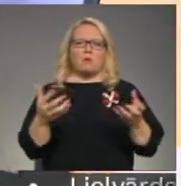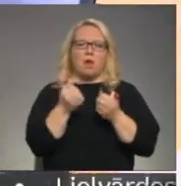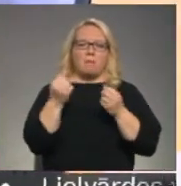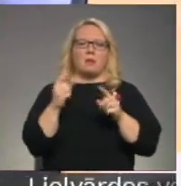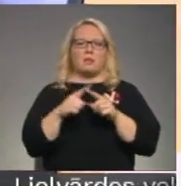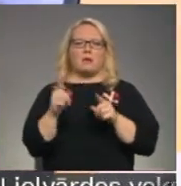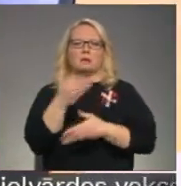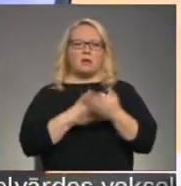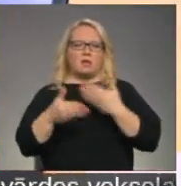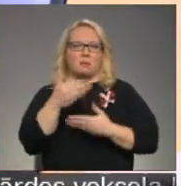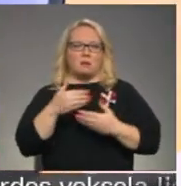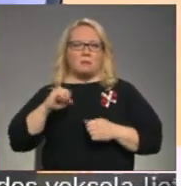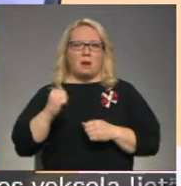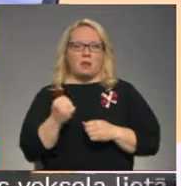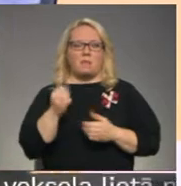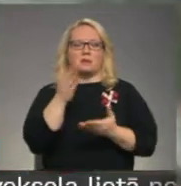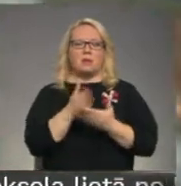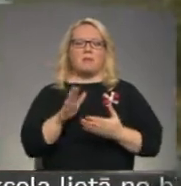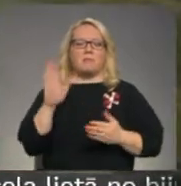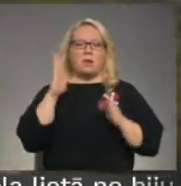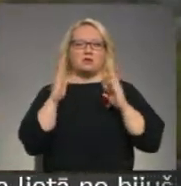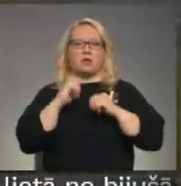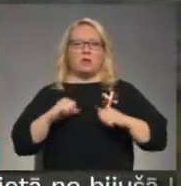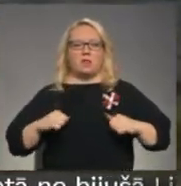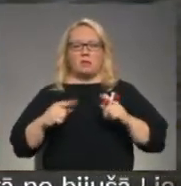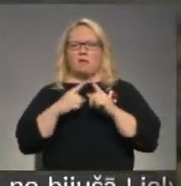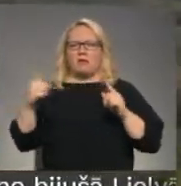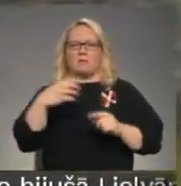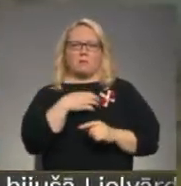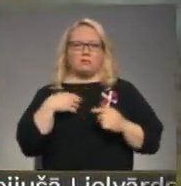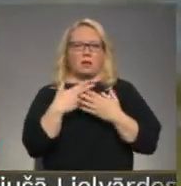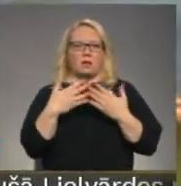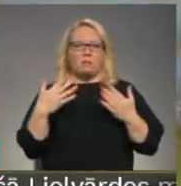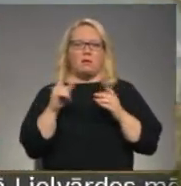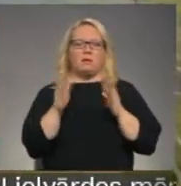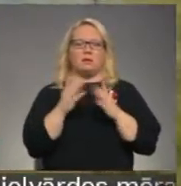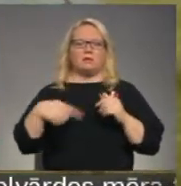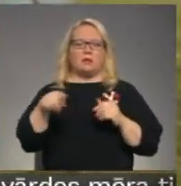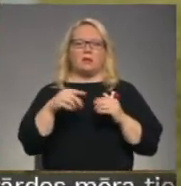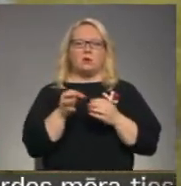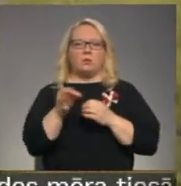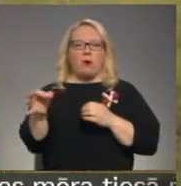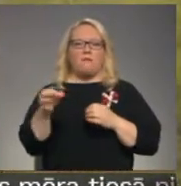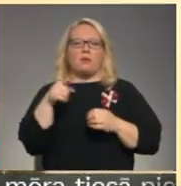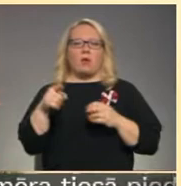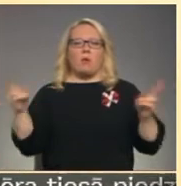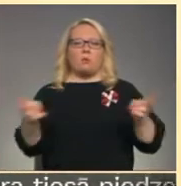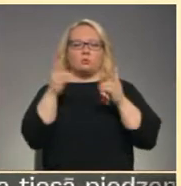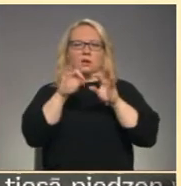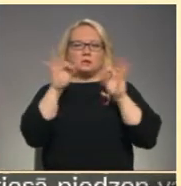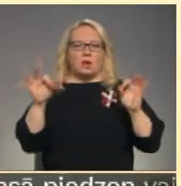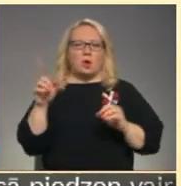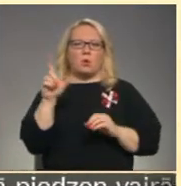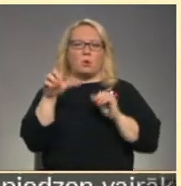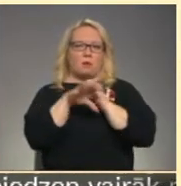sadarbības partneriem. To starp valsts mežu dienestam un virknē pašvaldību. Masalacis novadas saklaura purvā ugunskrēks izcēlās